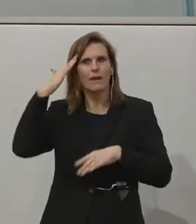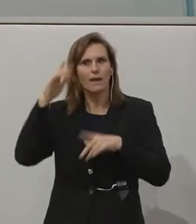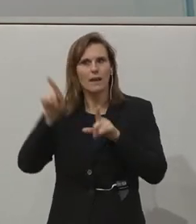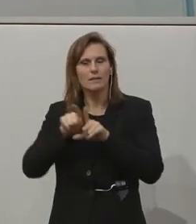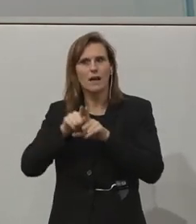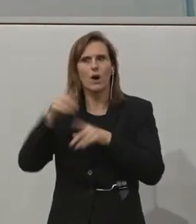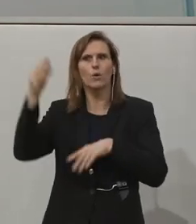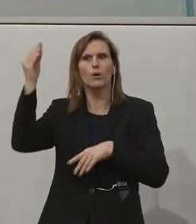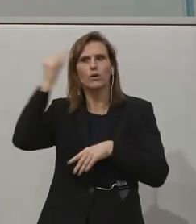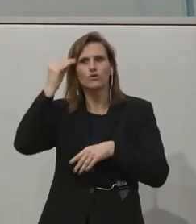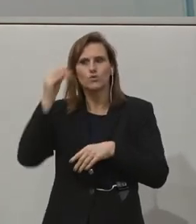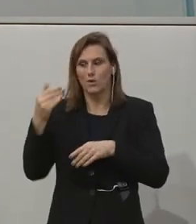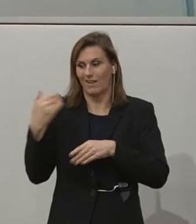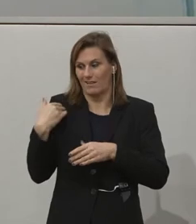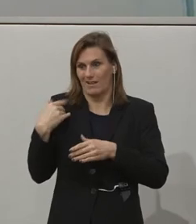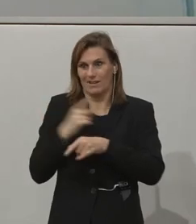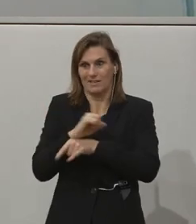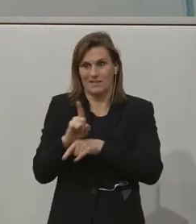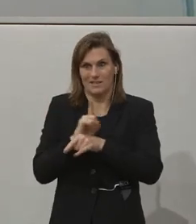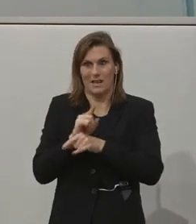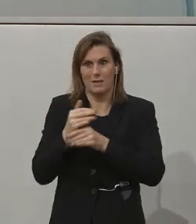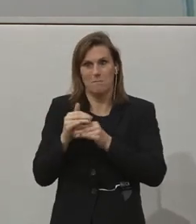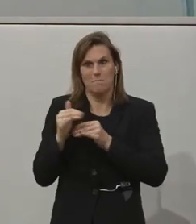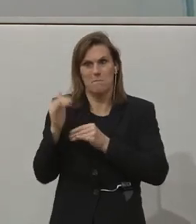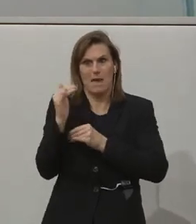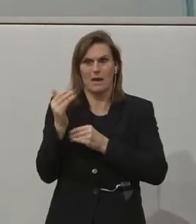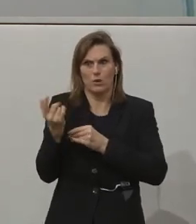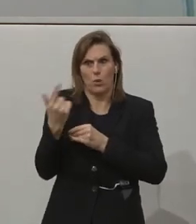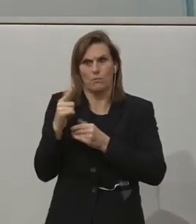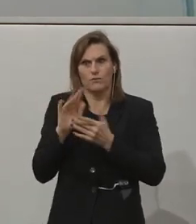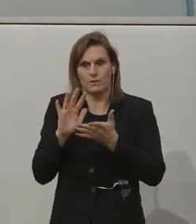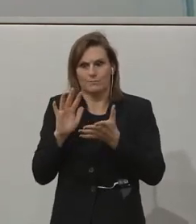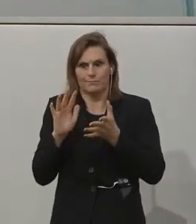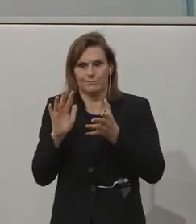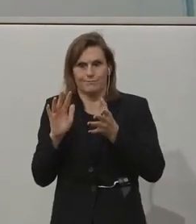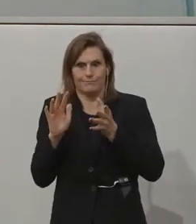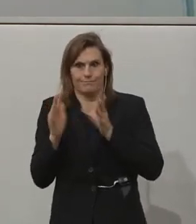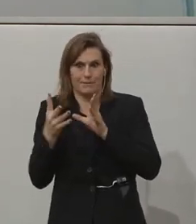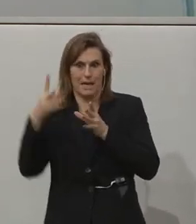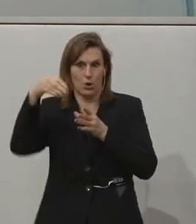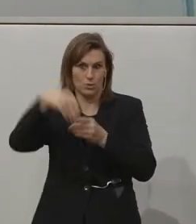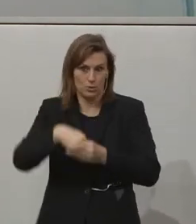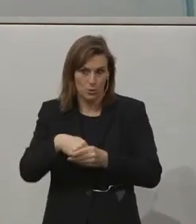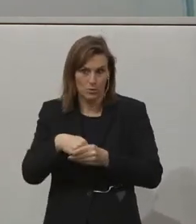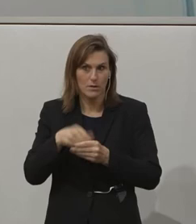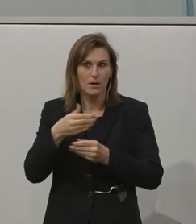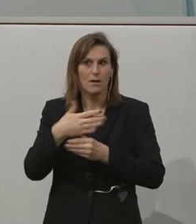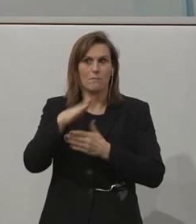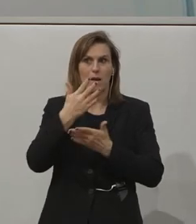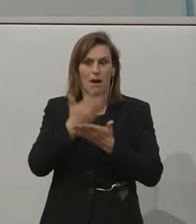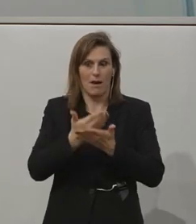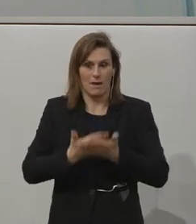more and more of our students are coming from mainstream schools. In the past, would have been a lot of